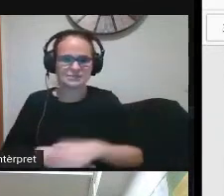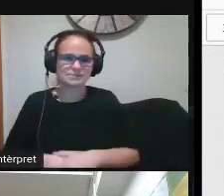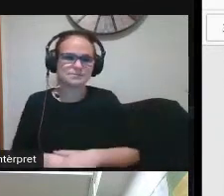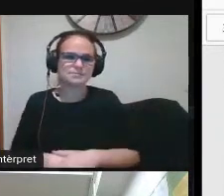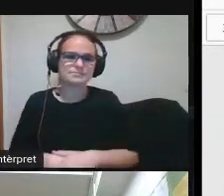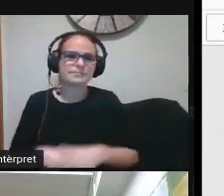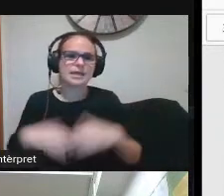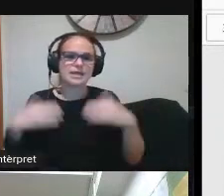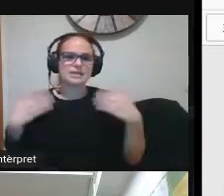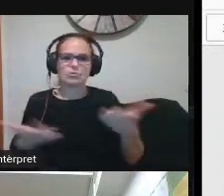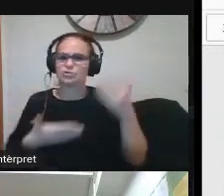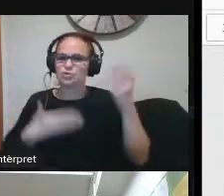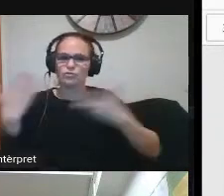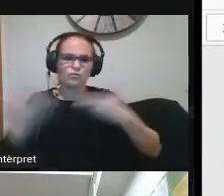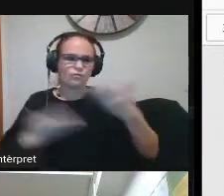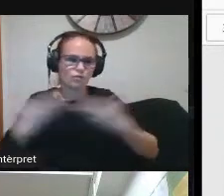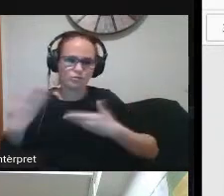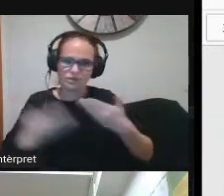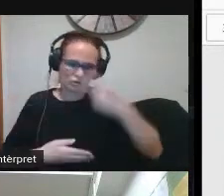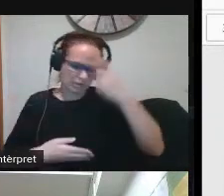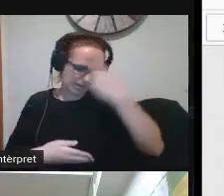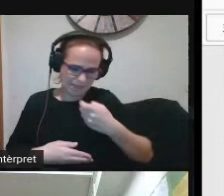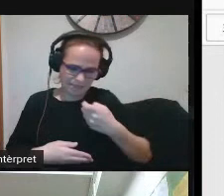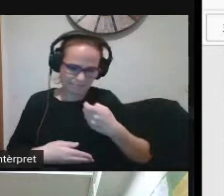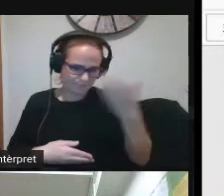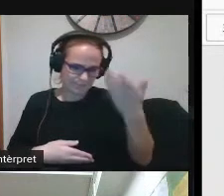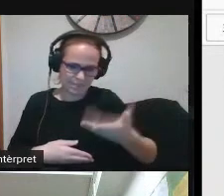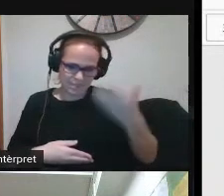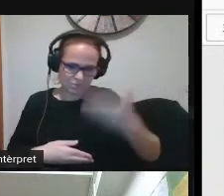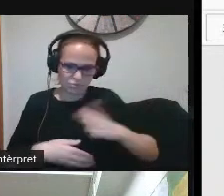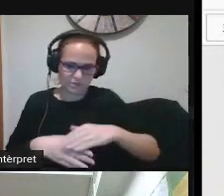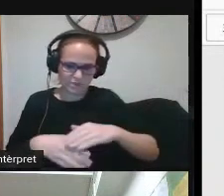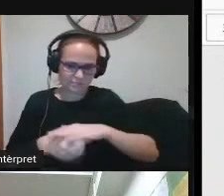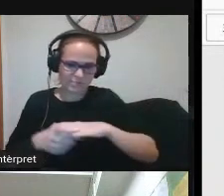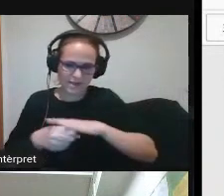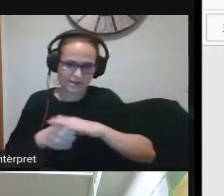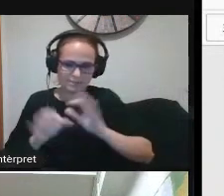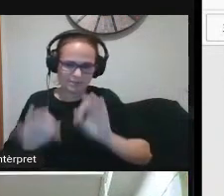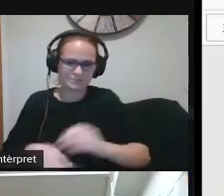per tant la formació creiem que és un aspecte molt clau a tenir en compte en aquest canvi